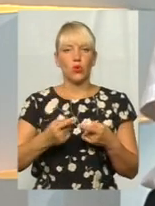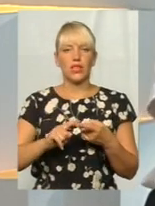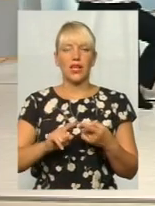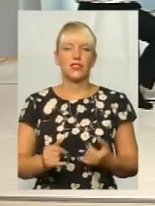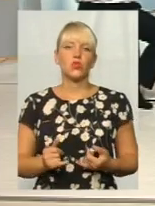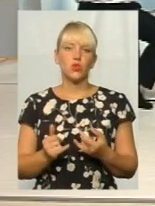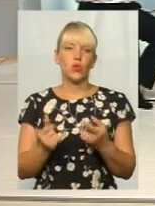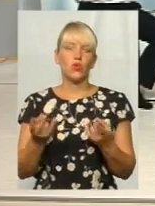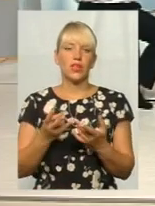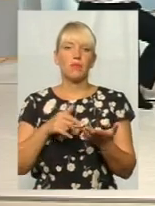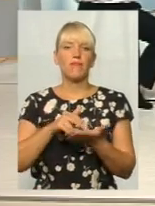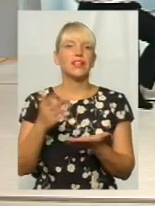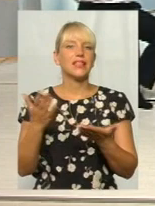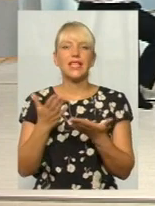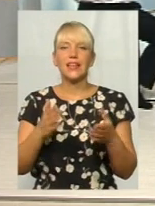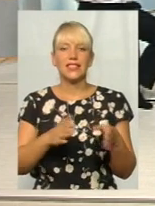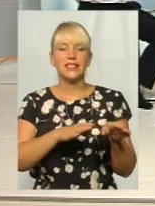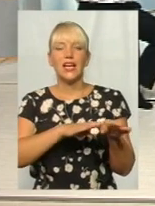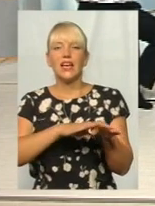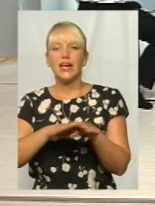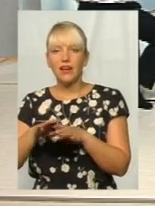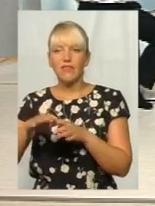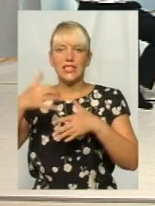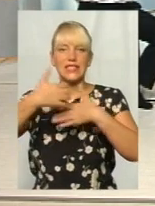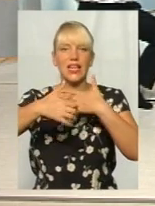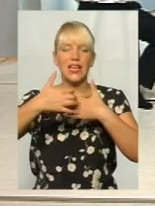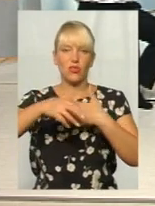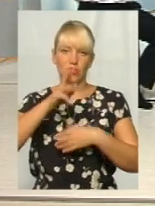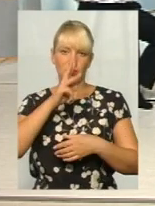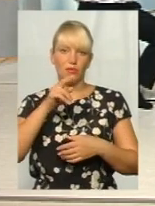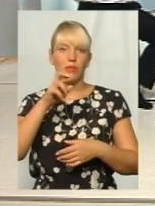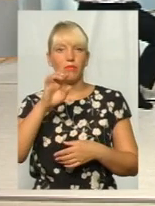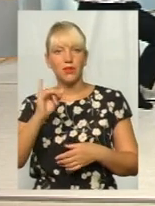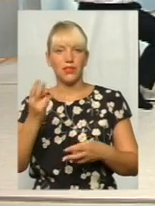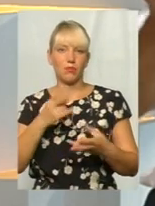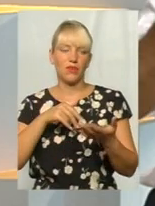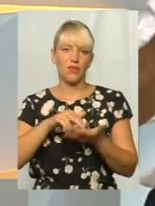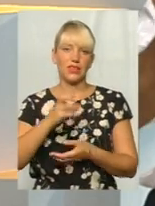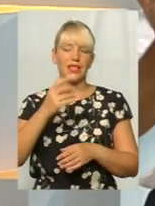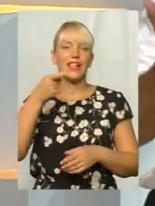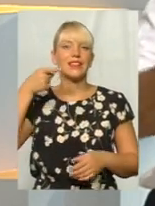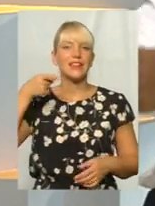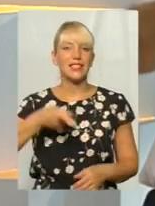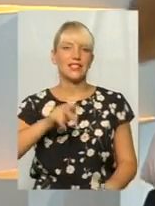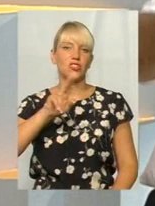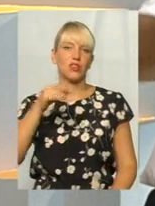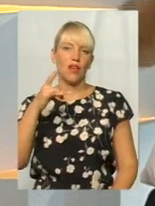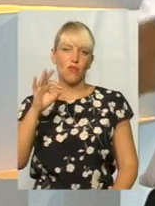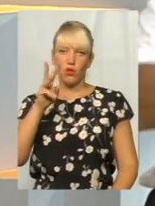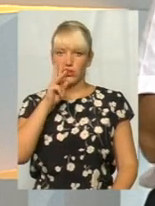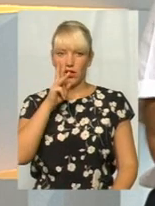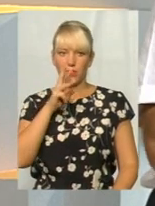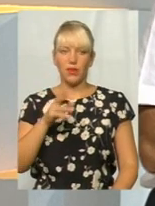вийти на якийсь певний рівень середньої зарплати. Нам треба вийти хоч на тисячу євро зарплати, тоді говорити про якусь. Далі,